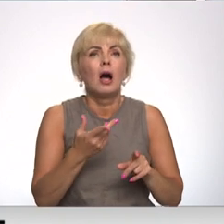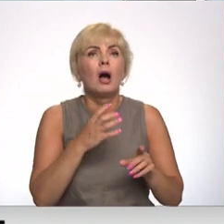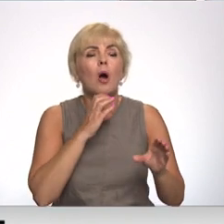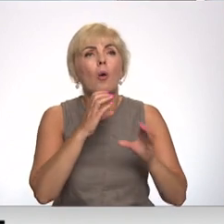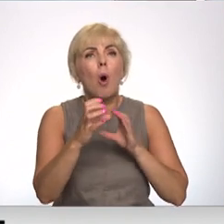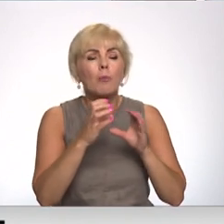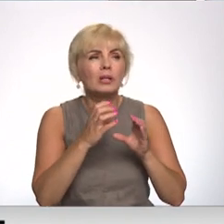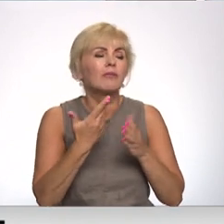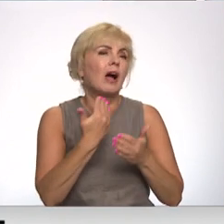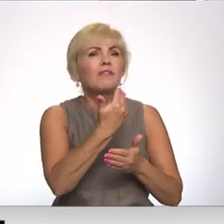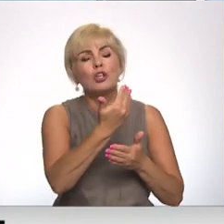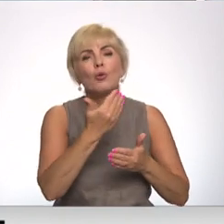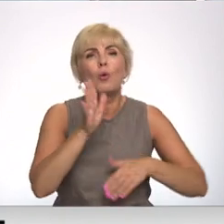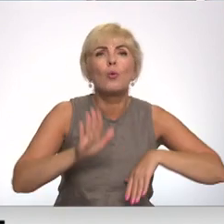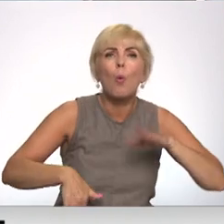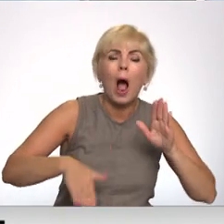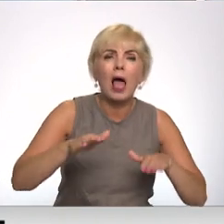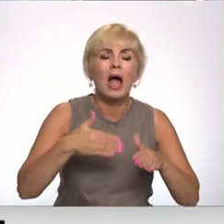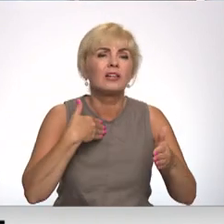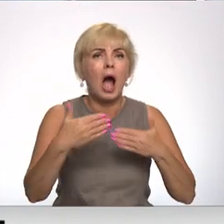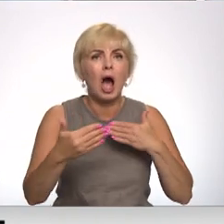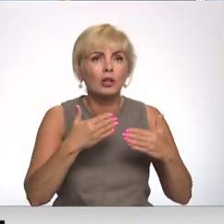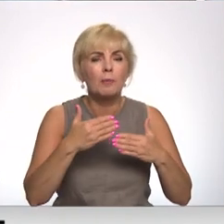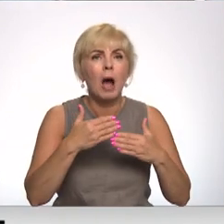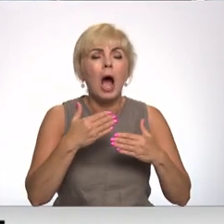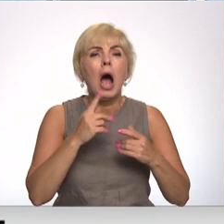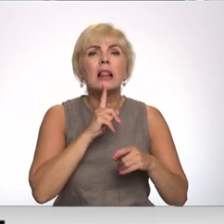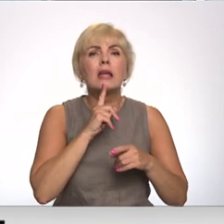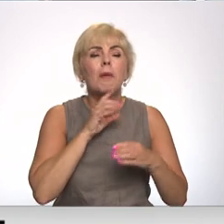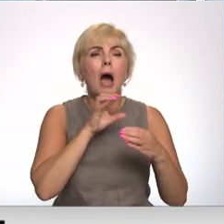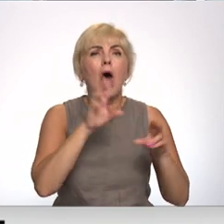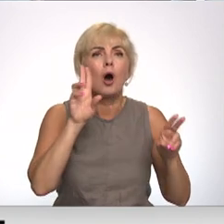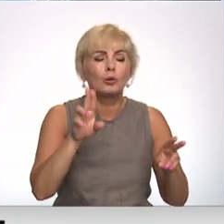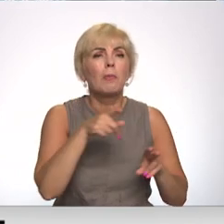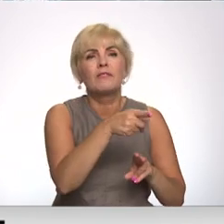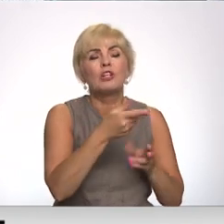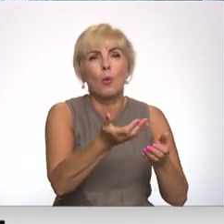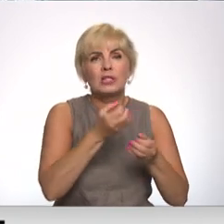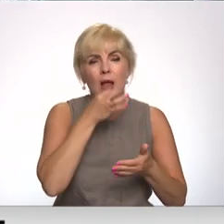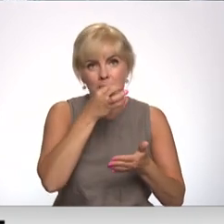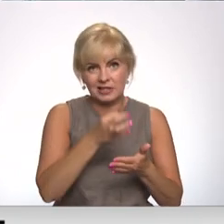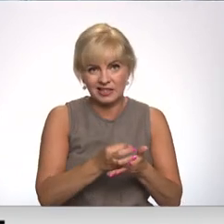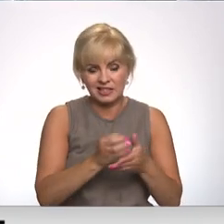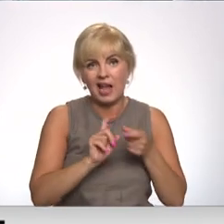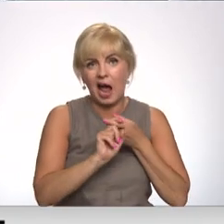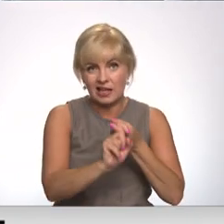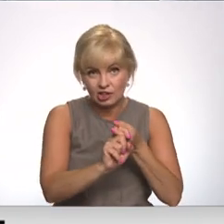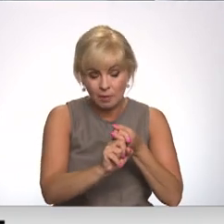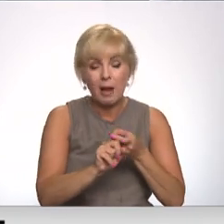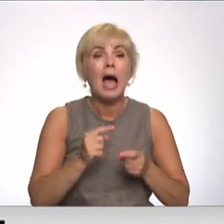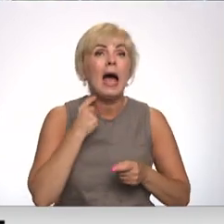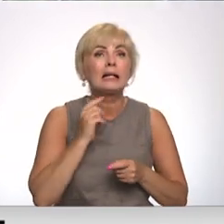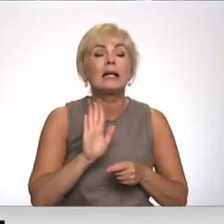nolaidīgi attieks, Liepājas autobusa parka vadības pusi attiecībā par uzņemtajām saistībām. Šodien tiekoties ar Pierīgas